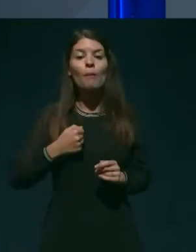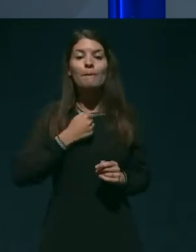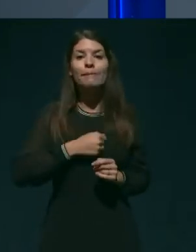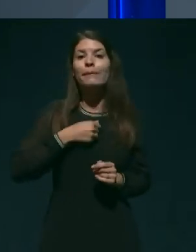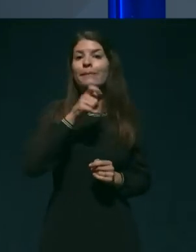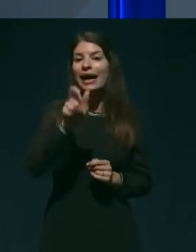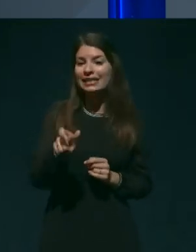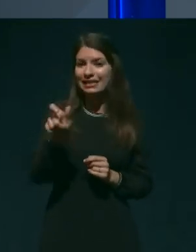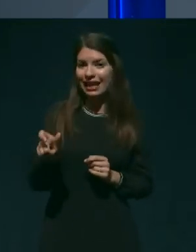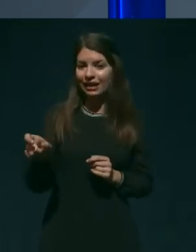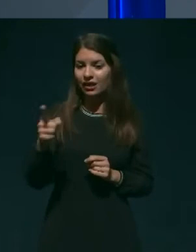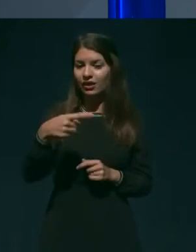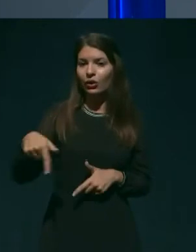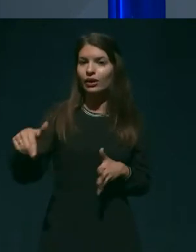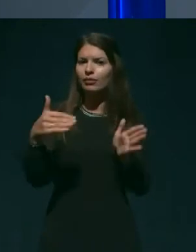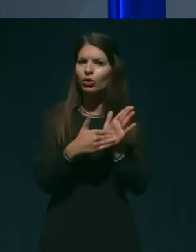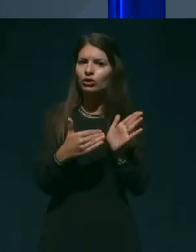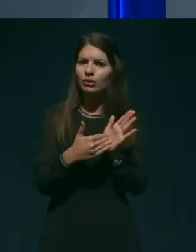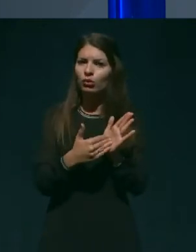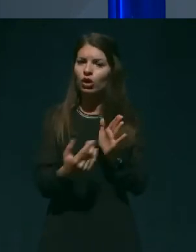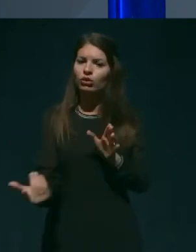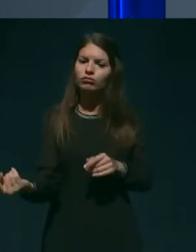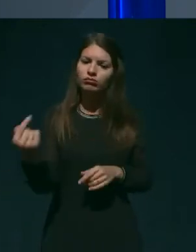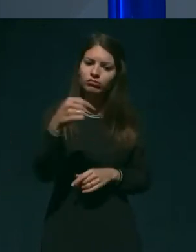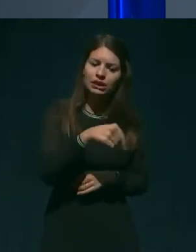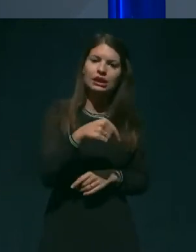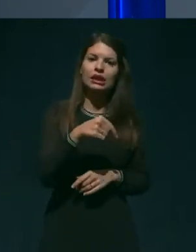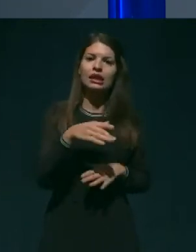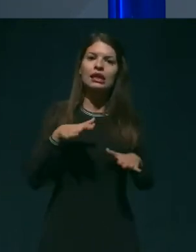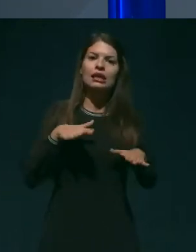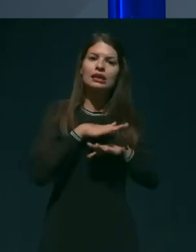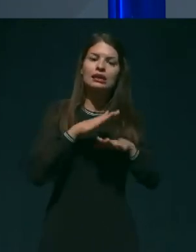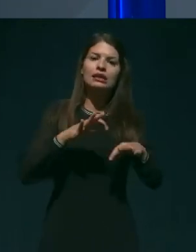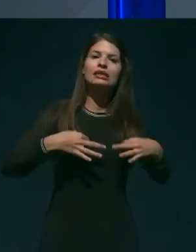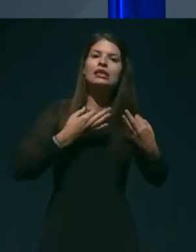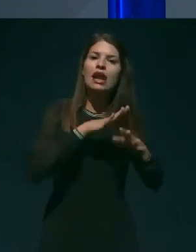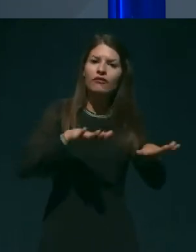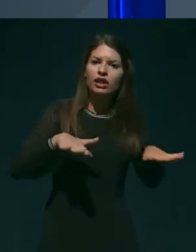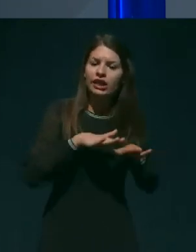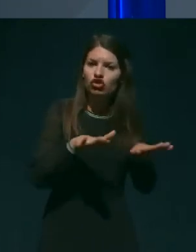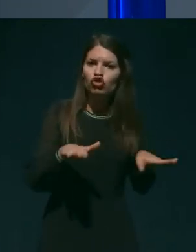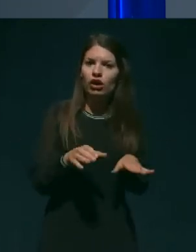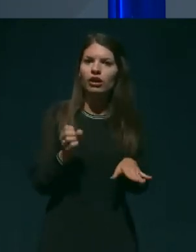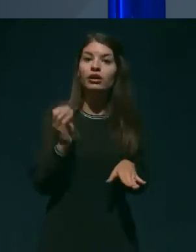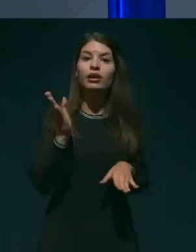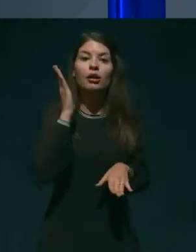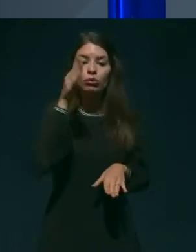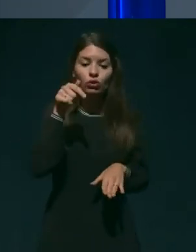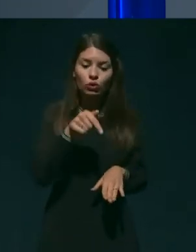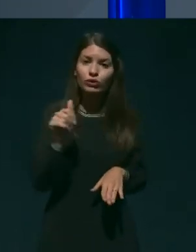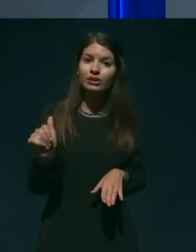ki potrebujejo zdraviliško zdravljenje, to ponovno omogočeno?